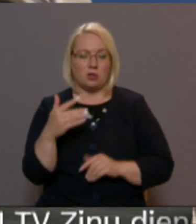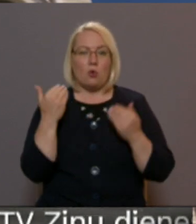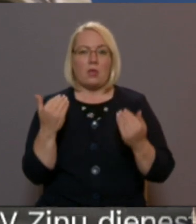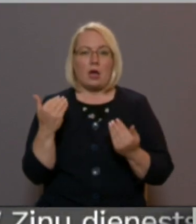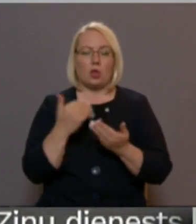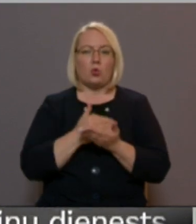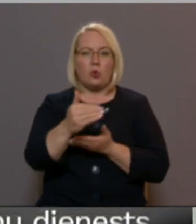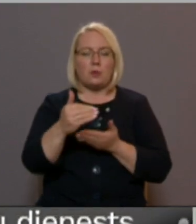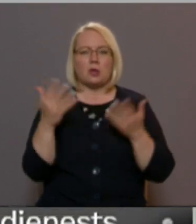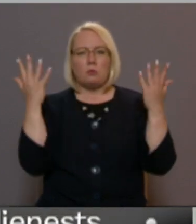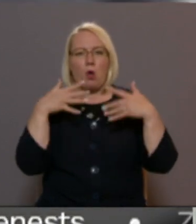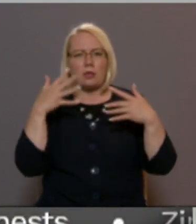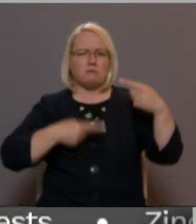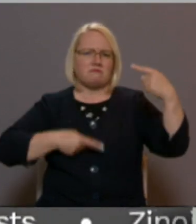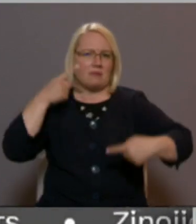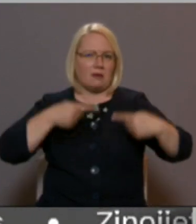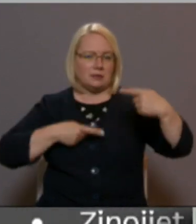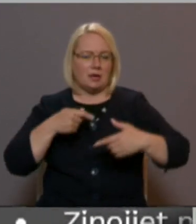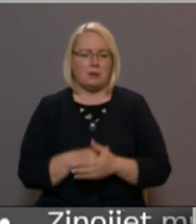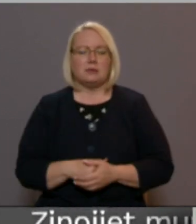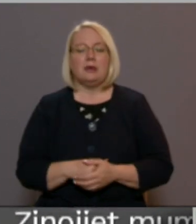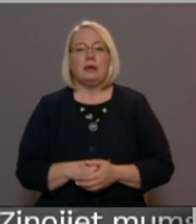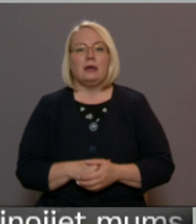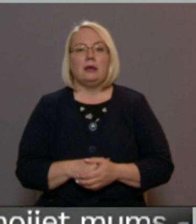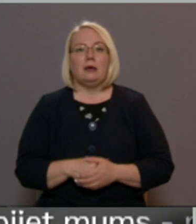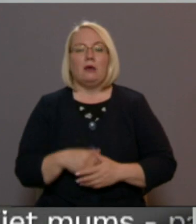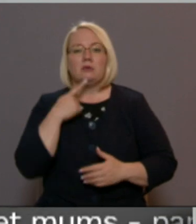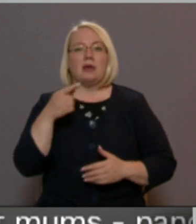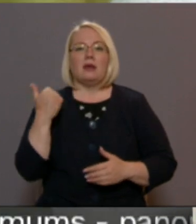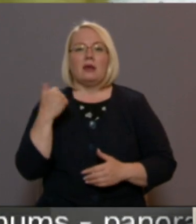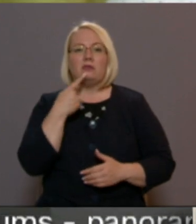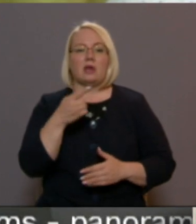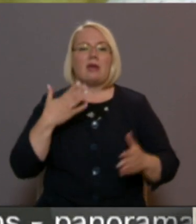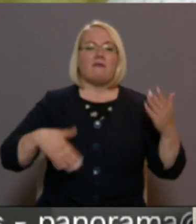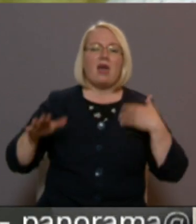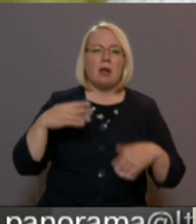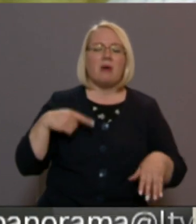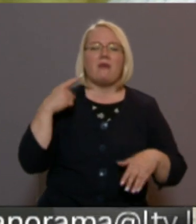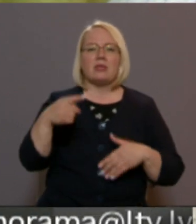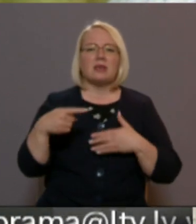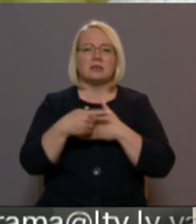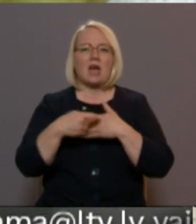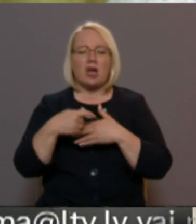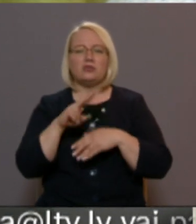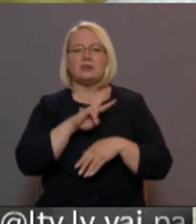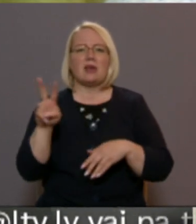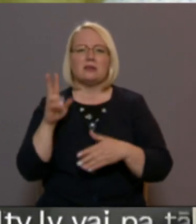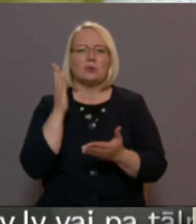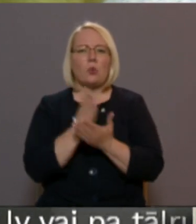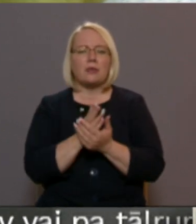starpā turpinās politiskās kaislības. Vēlme, lai tas kaškis, kas eksistēs tarp